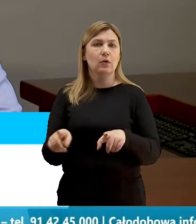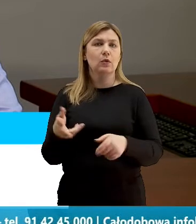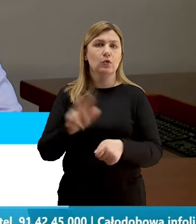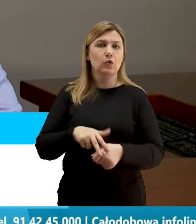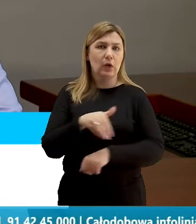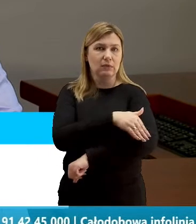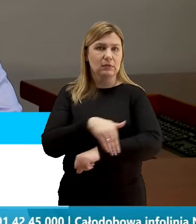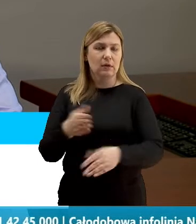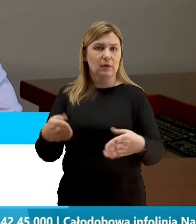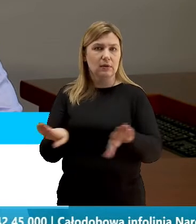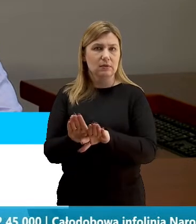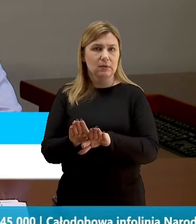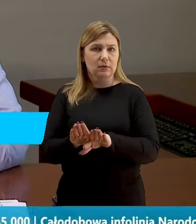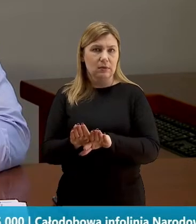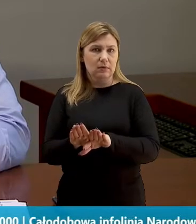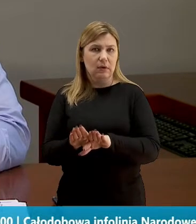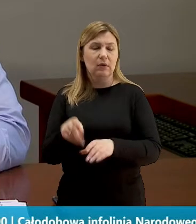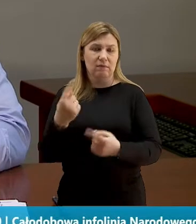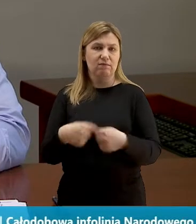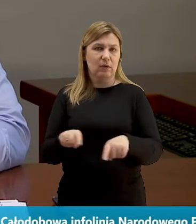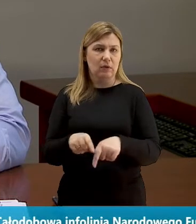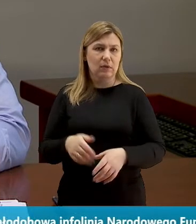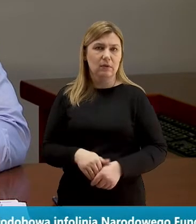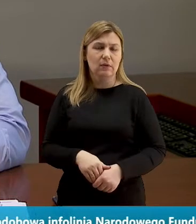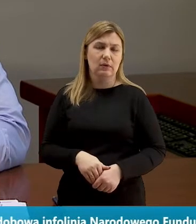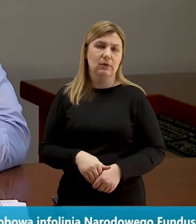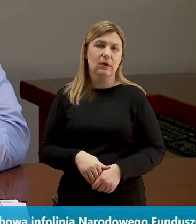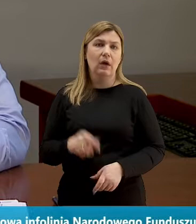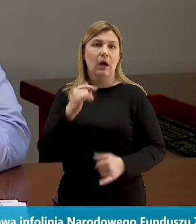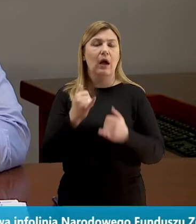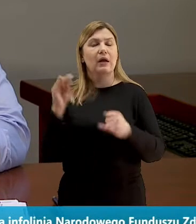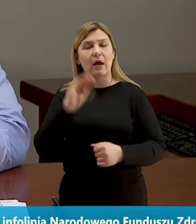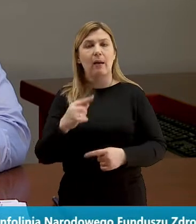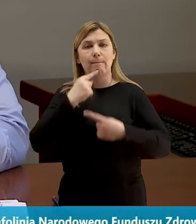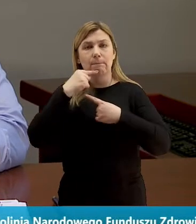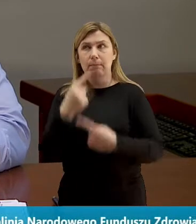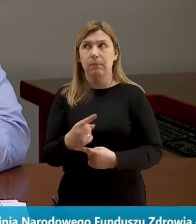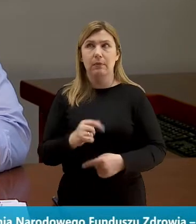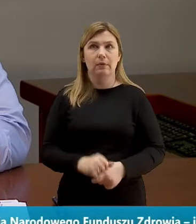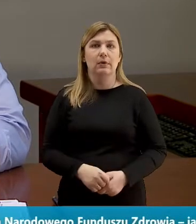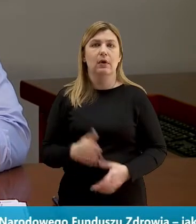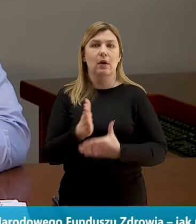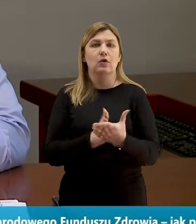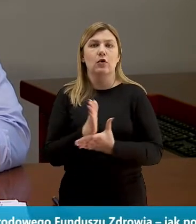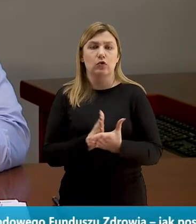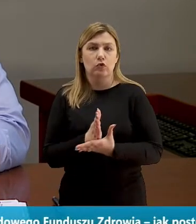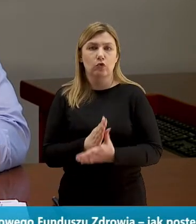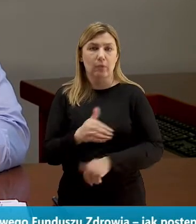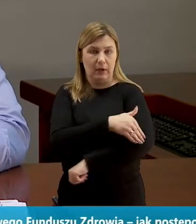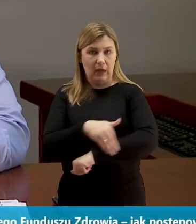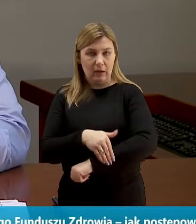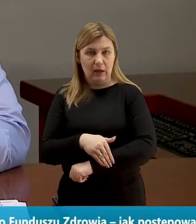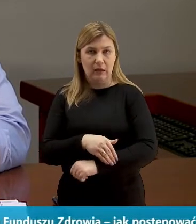dokonały. Natomiast jeszcze raz powiem, że służby na granicy starają się